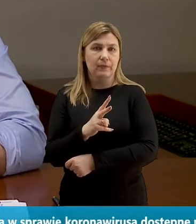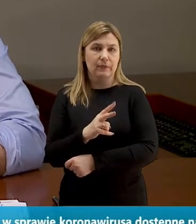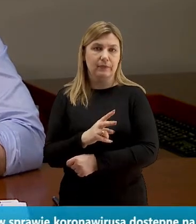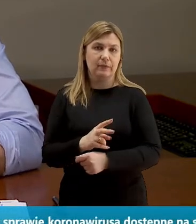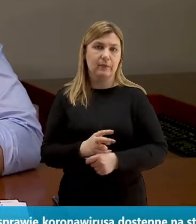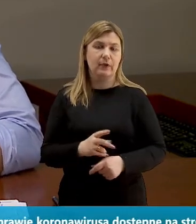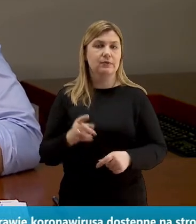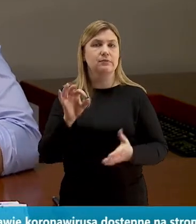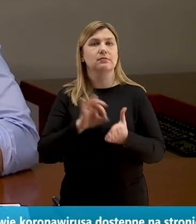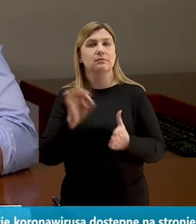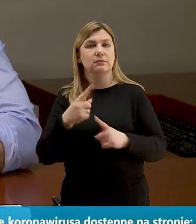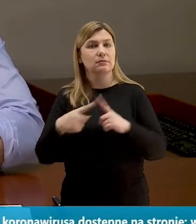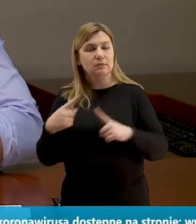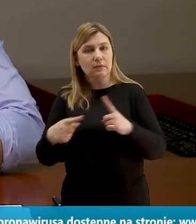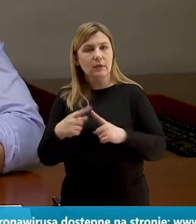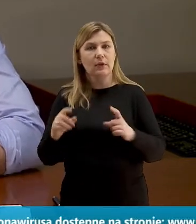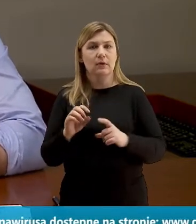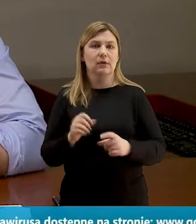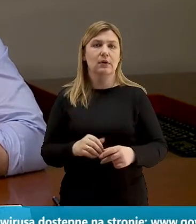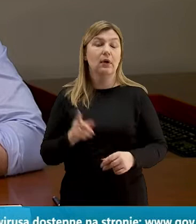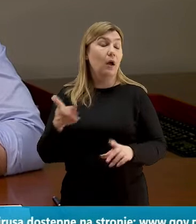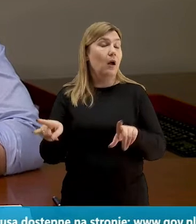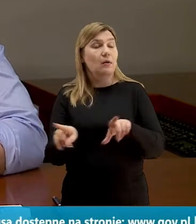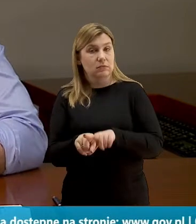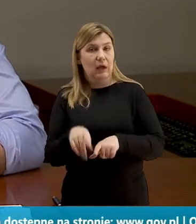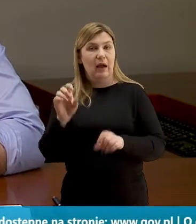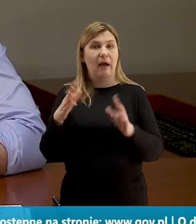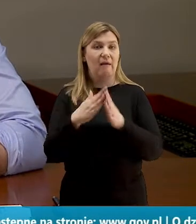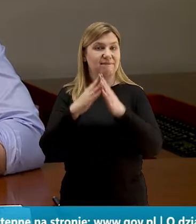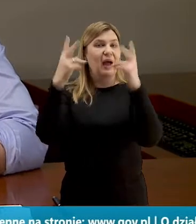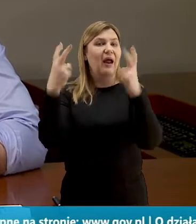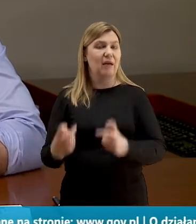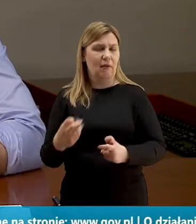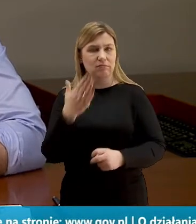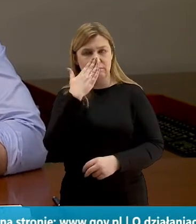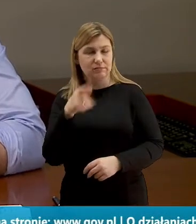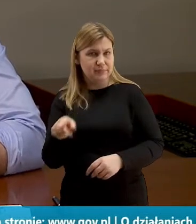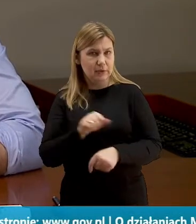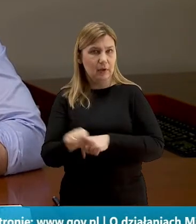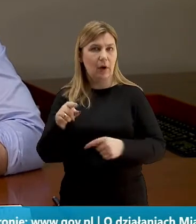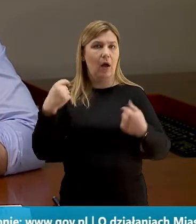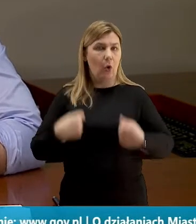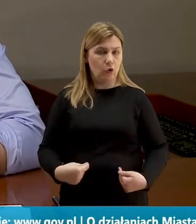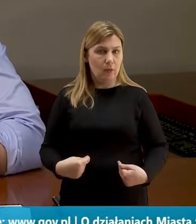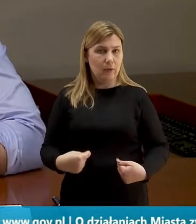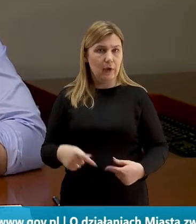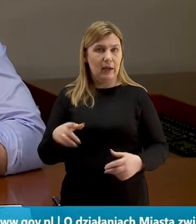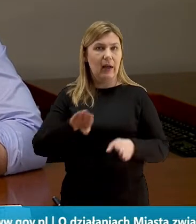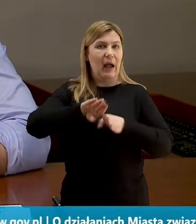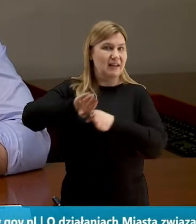pewnymi elementami epidemiologicznymi. Natomiast kwarantanna polega na tym, że osoby te są izolowane.